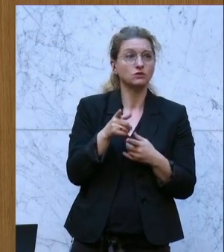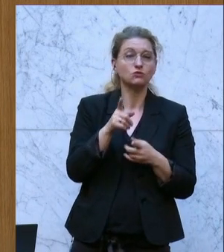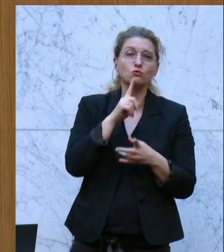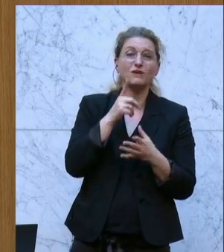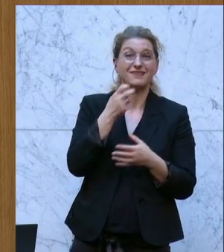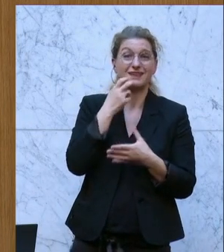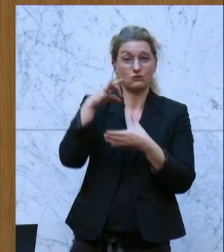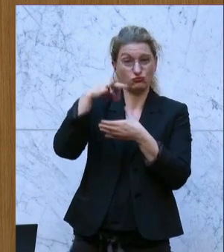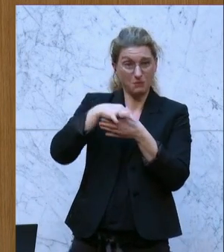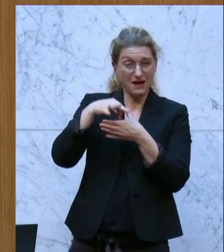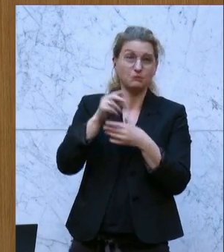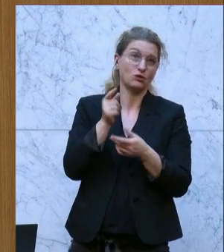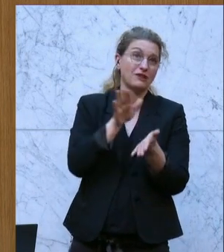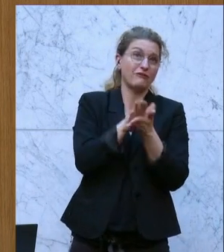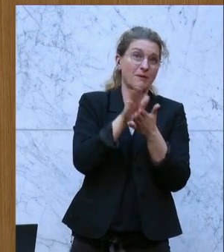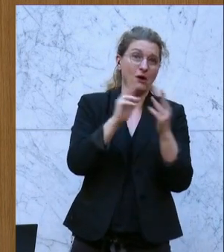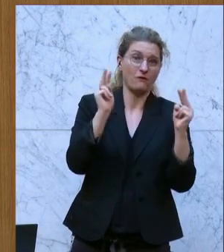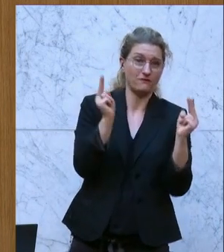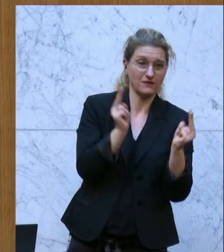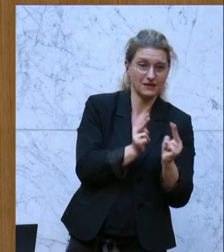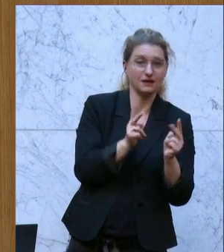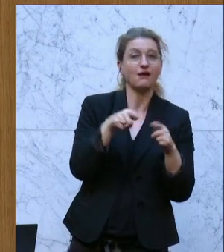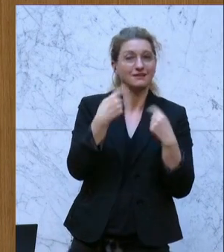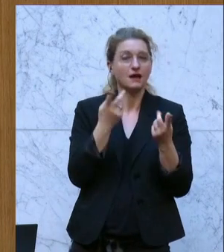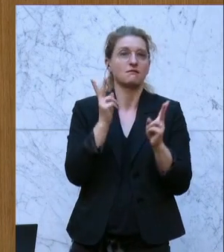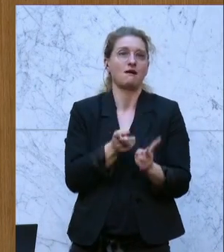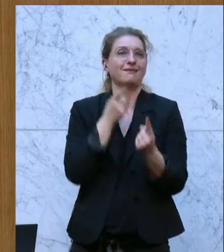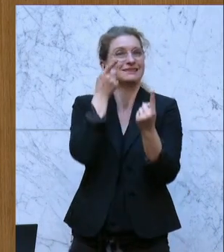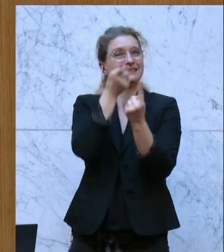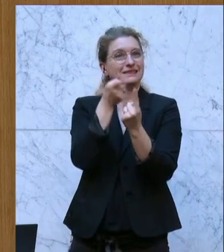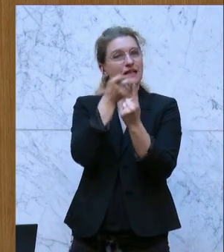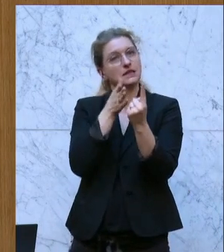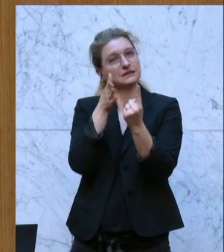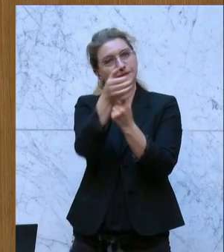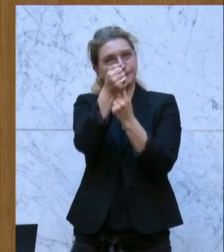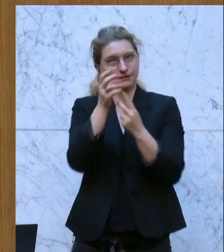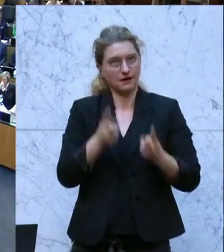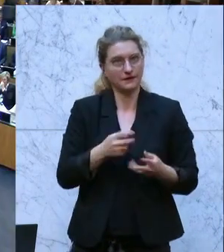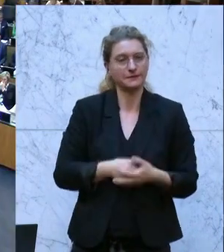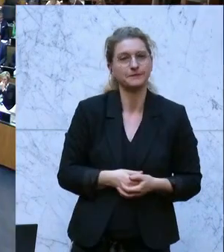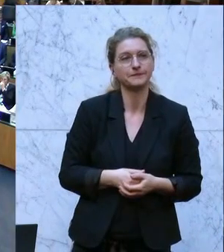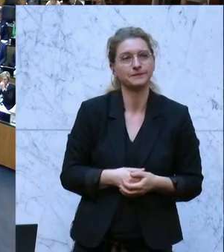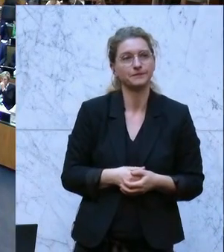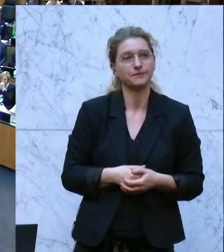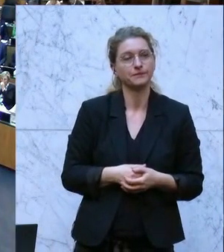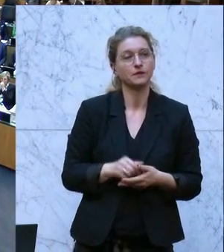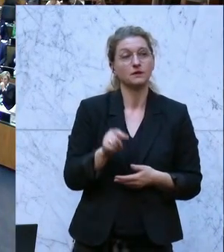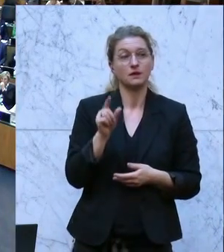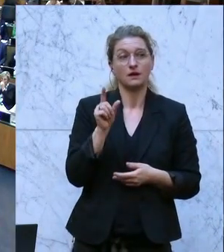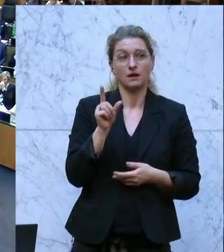Energieverbrauch auch die Ziele, die wir uns alle setzen sollten, erreichen können. Das bedeutet